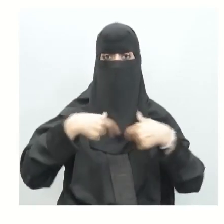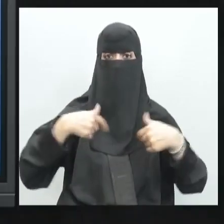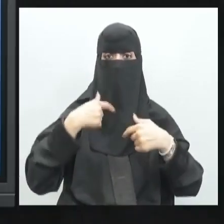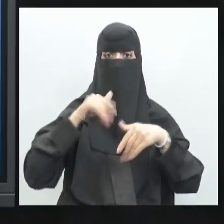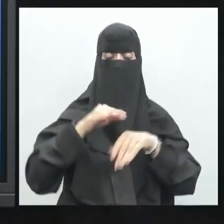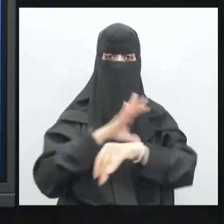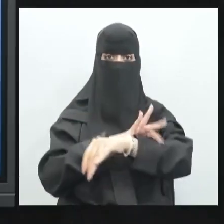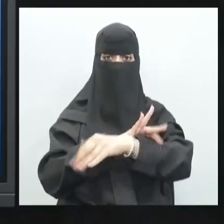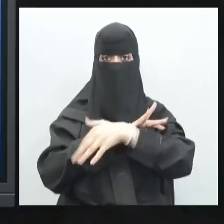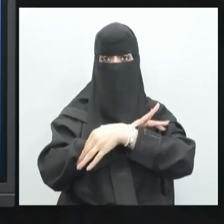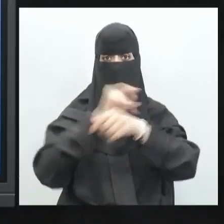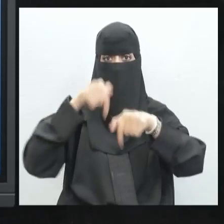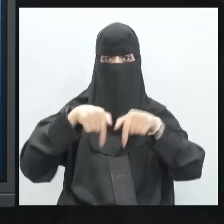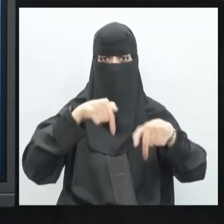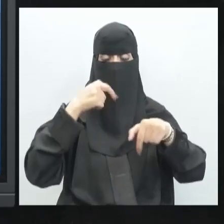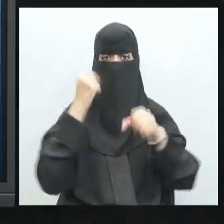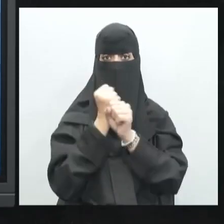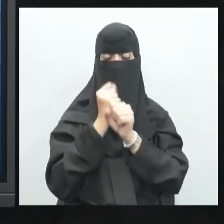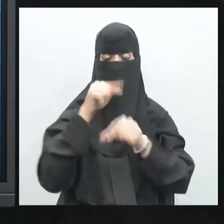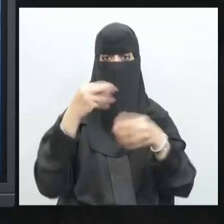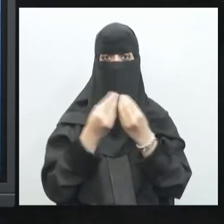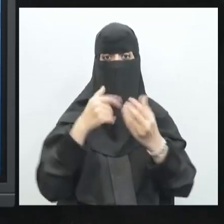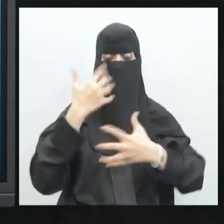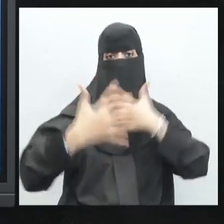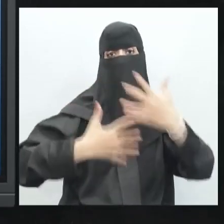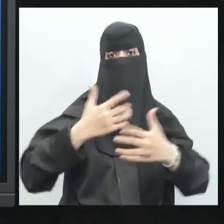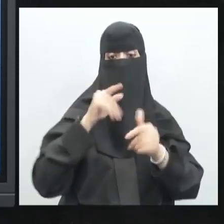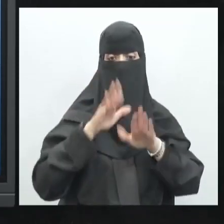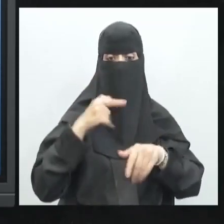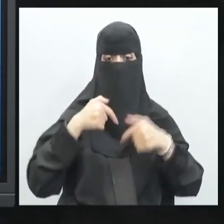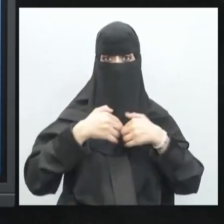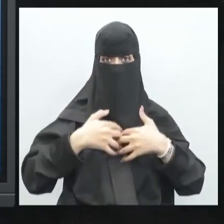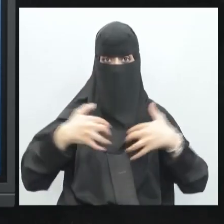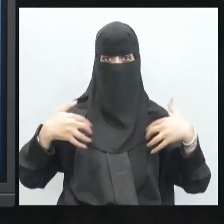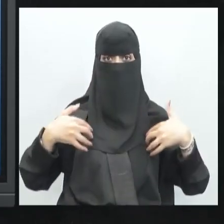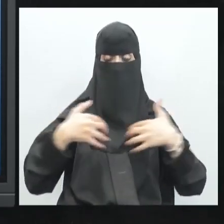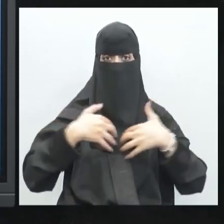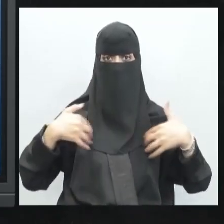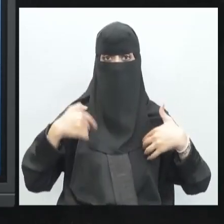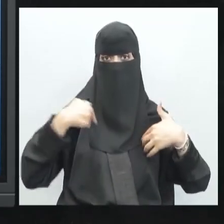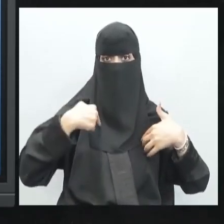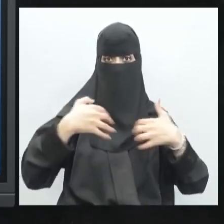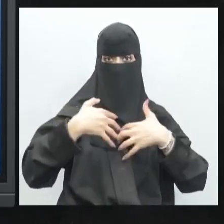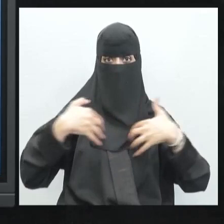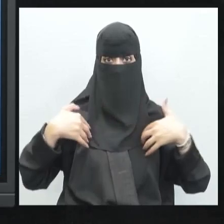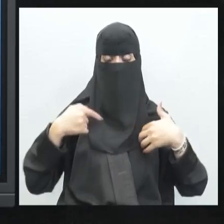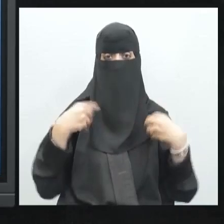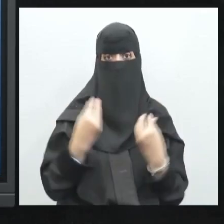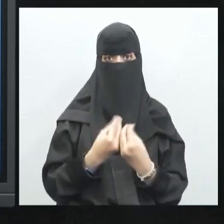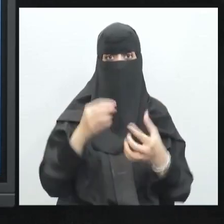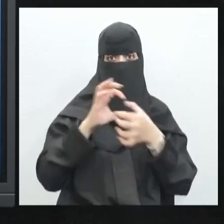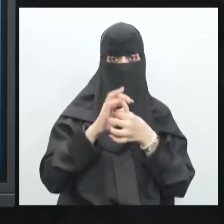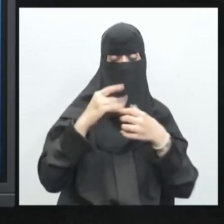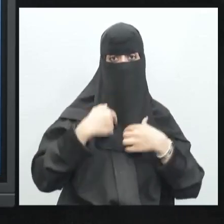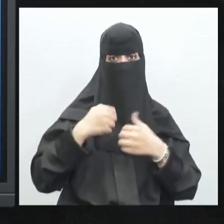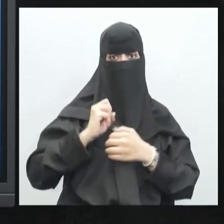عظمة الذراعين أو في الساقين يتعمل مع العظام على الحركة كذلك في القفص الصدري هذه العظام مع ارتباطها